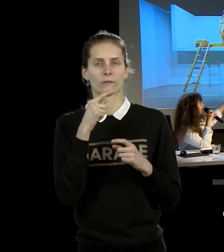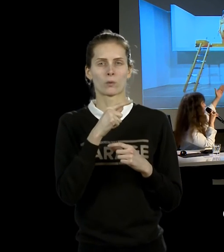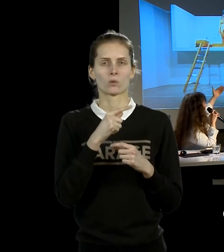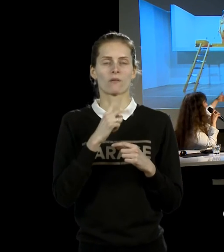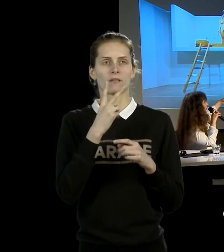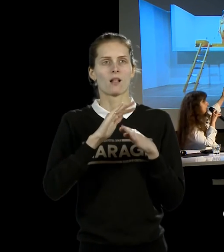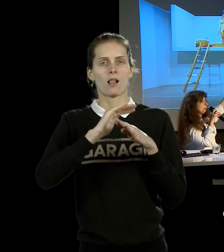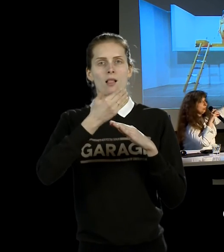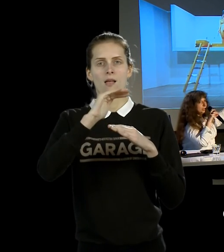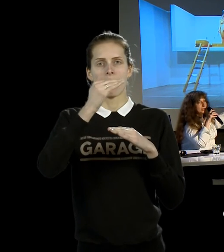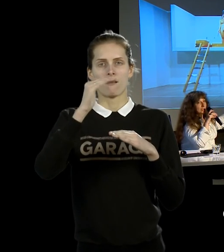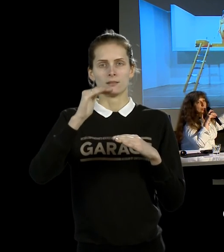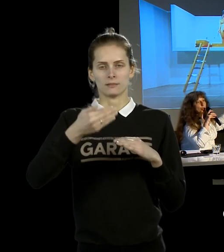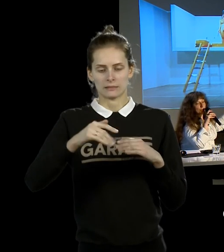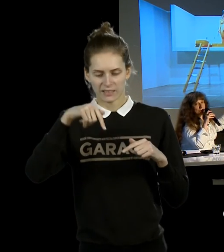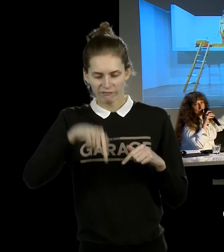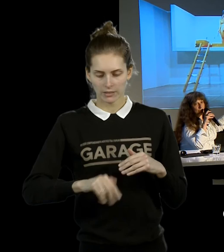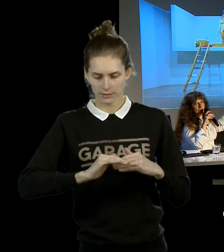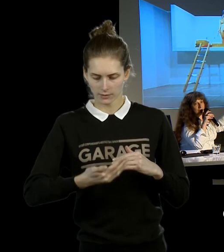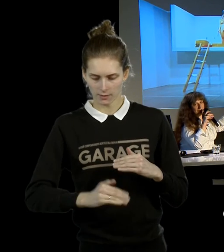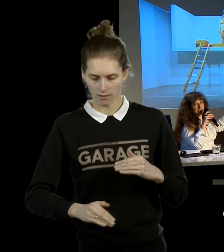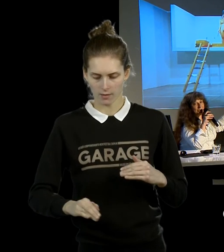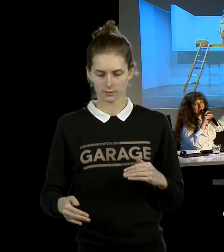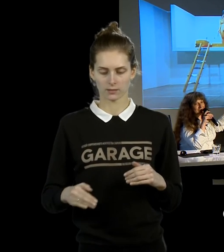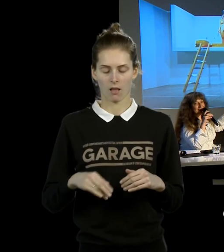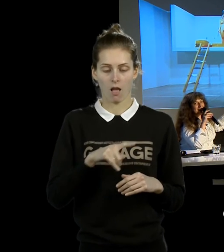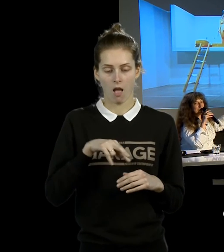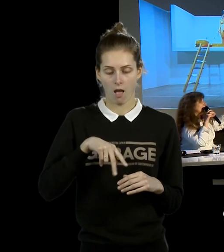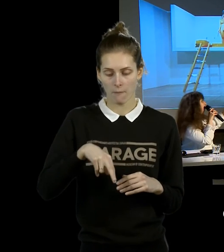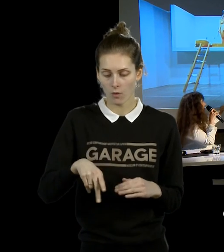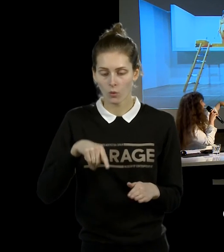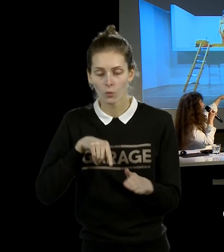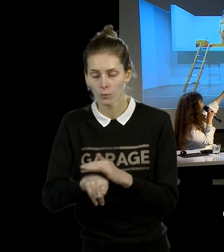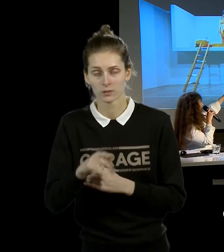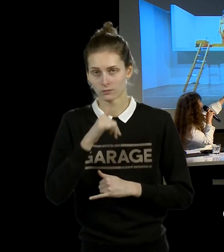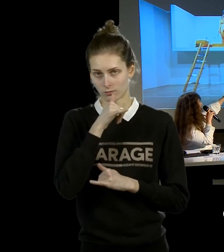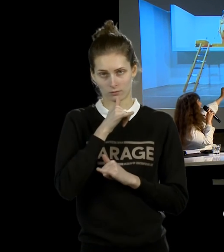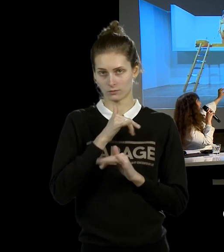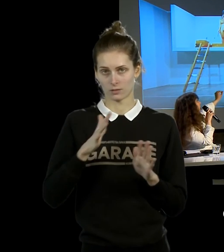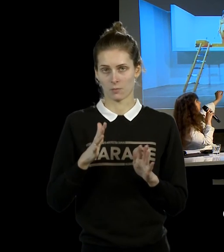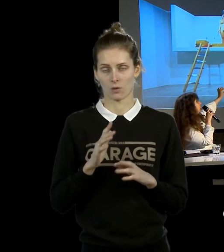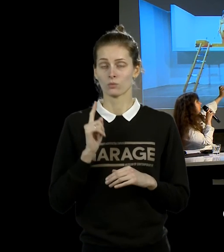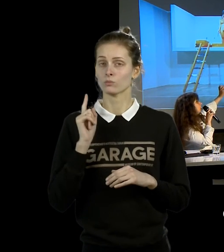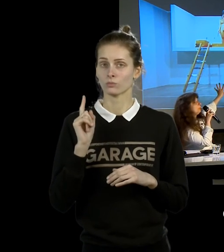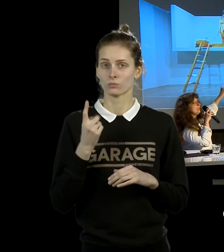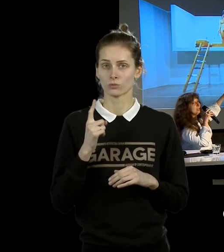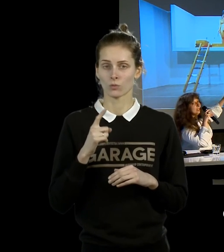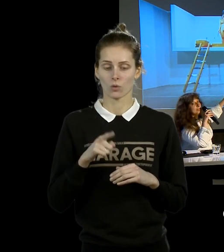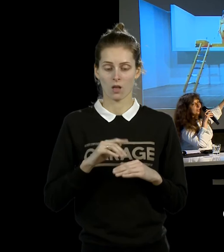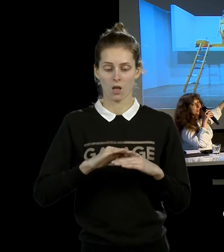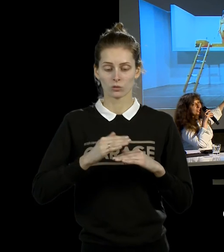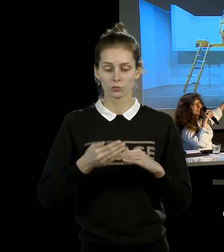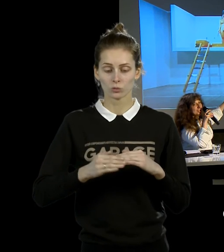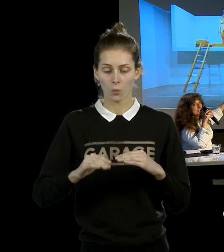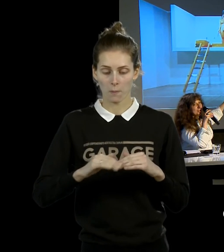И вот эти лестницы, которые ведут вниз, она не может по ним спуститься и сбежать, потому что вместо ступени это